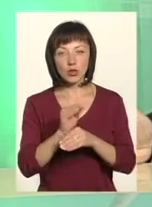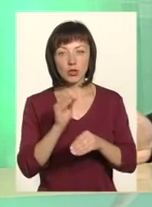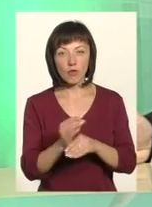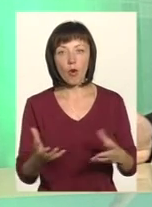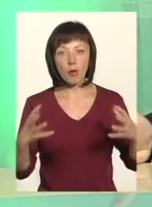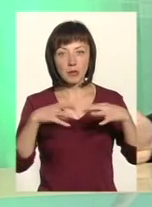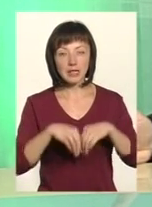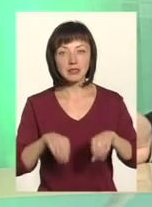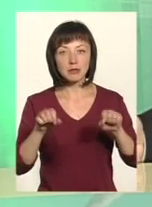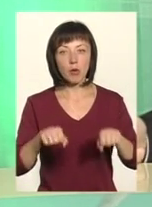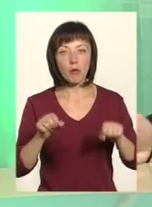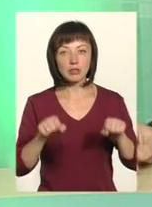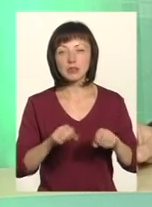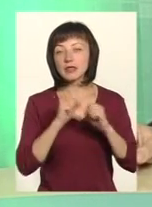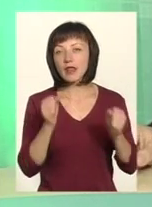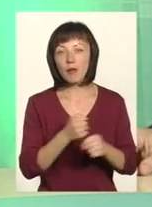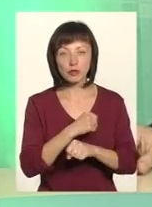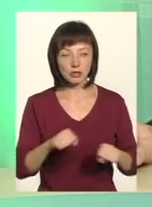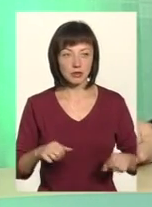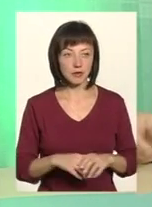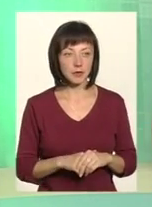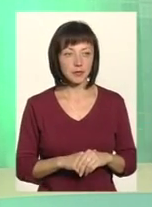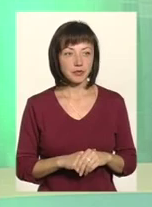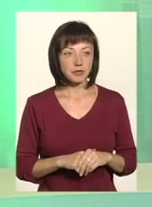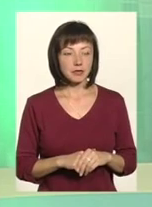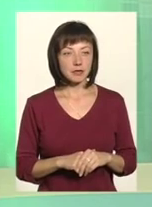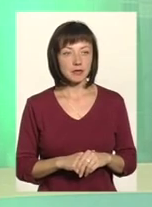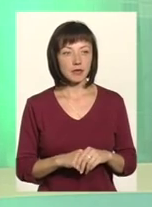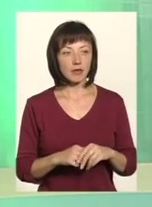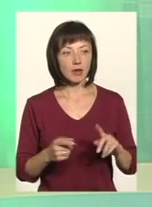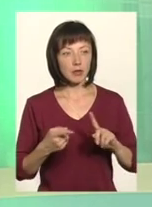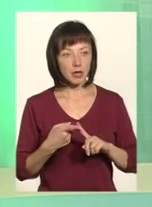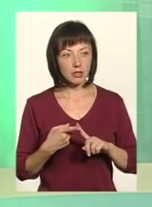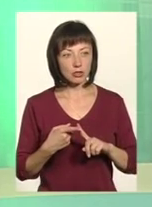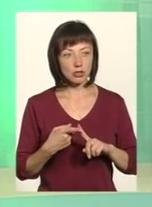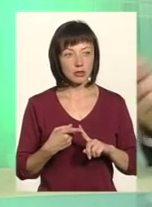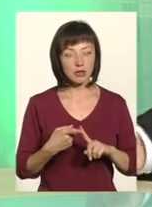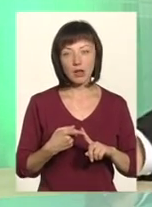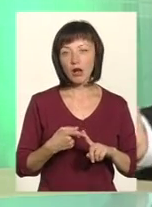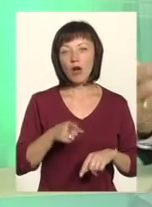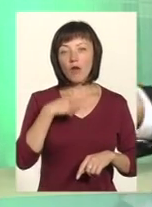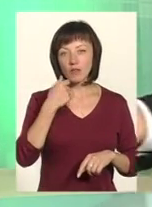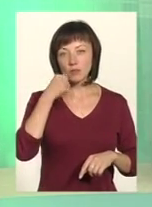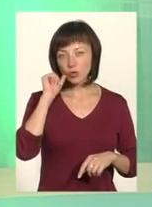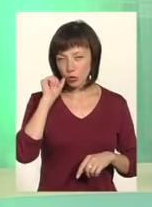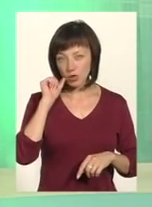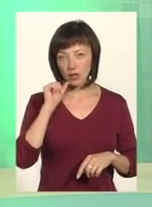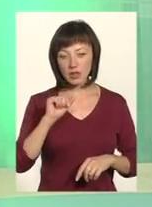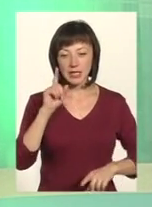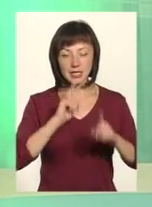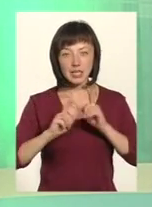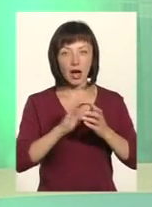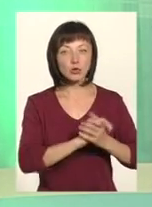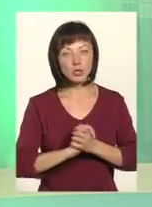об'єднані спроможні неможливо одиниці. І тому перше, ми говоримо сьогодні, ми вчора на засідання асоціації,